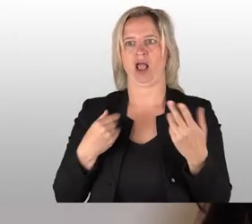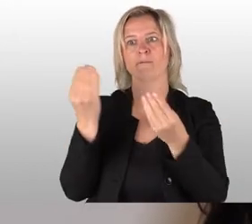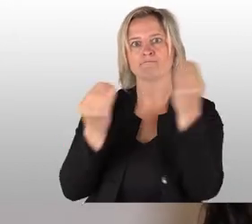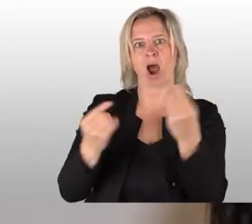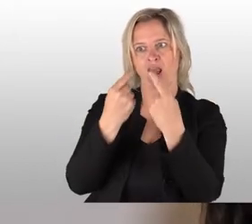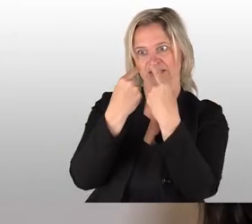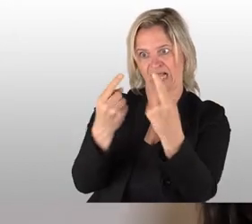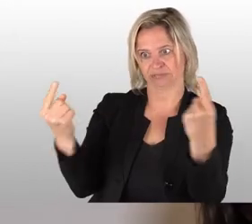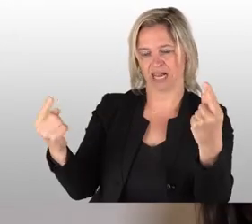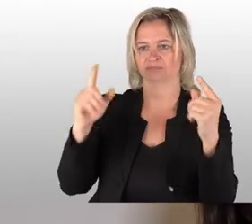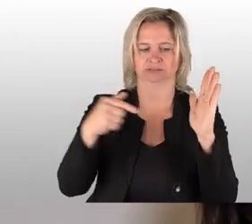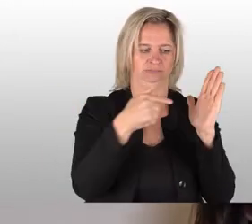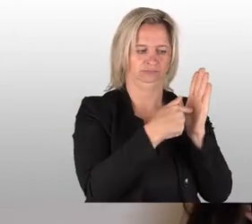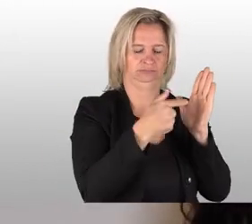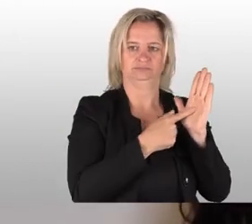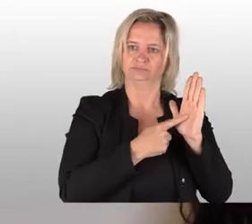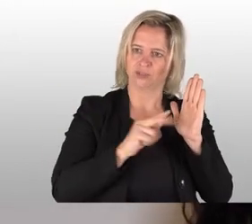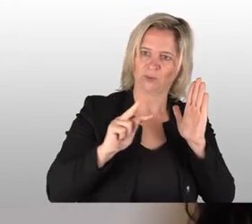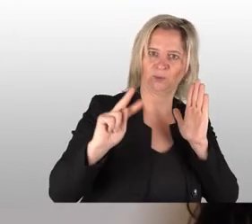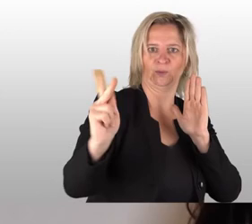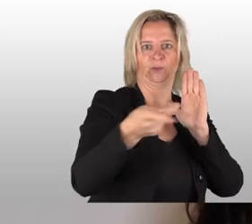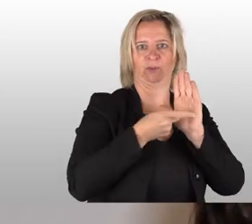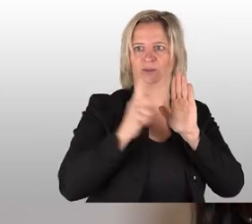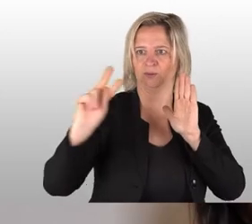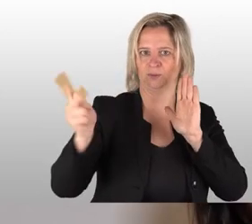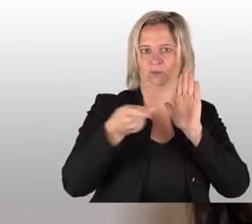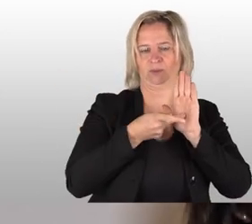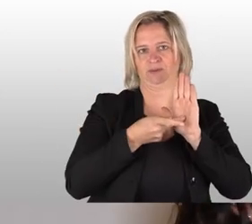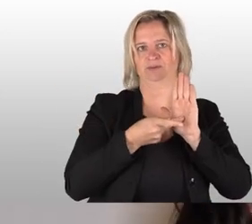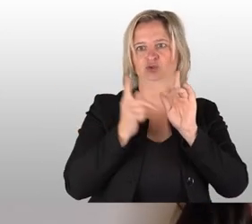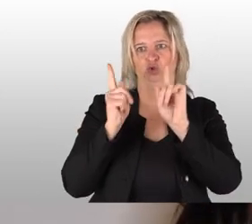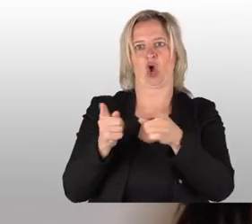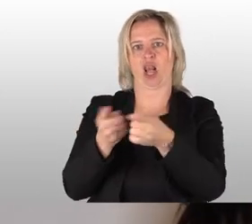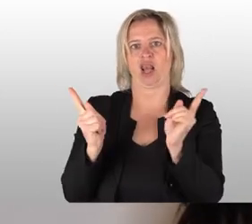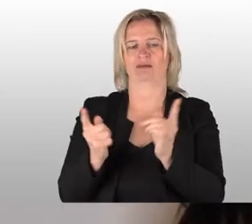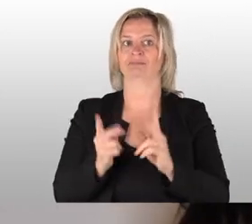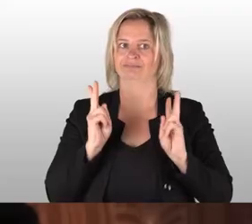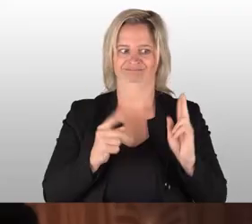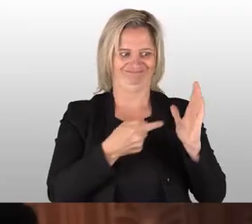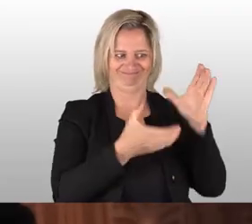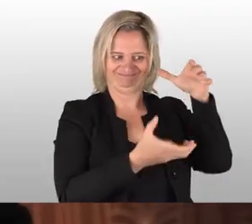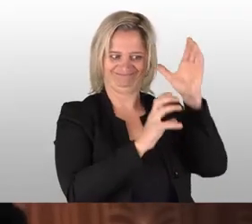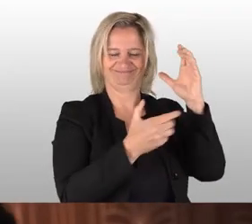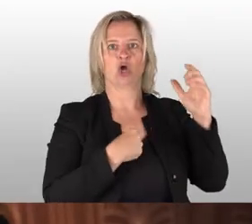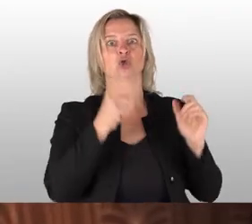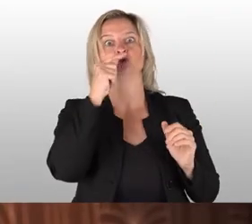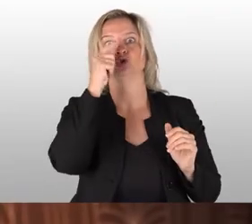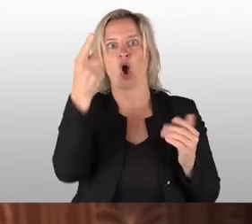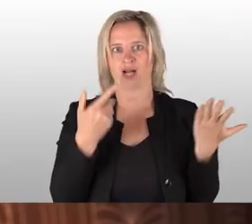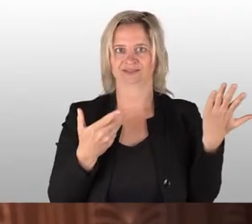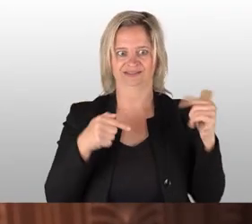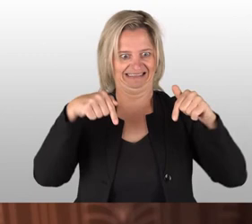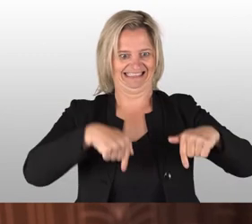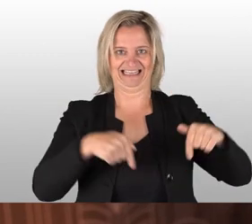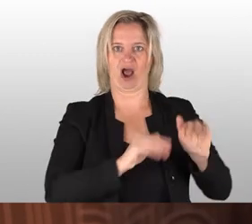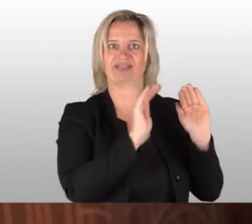Porzellanmaler sollten es genau so machen, wie er das vorgegeben hat. Und wir sind sehr stolz auf dieses Objekt. Das ist nämlich ein